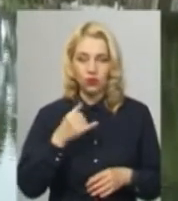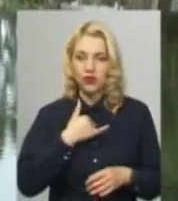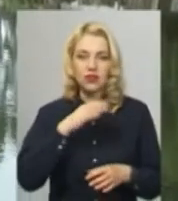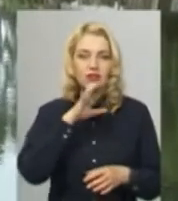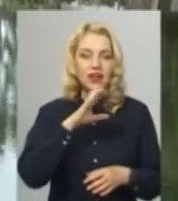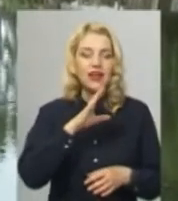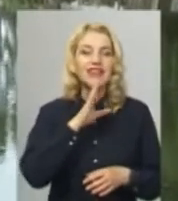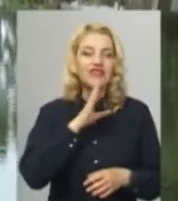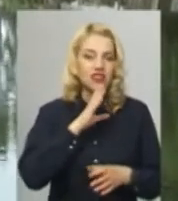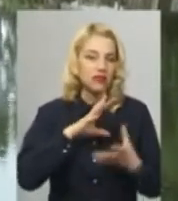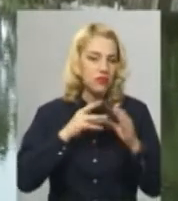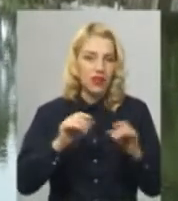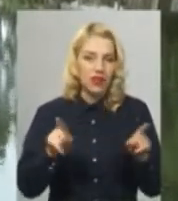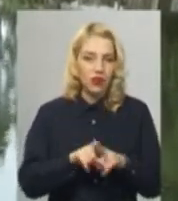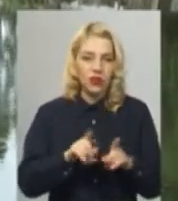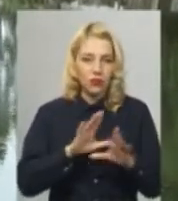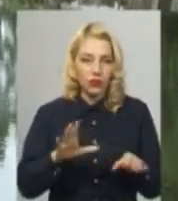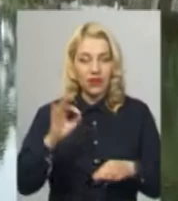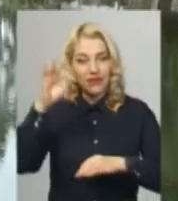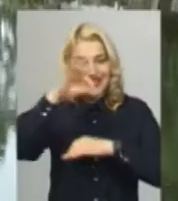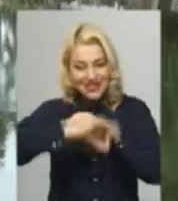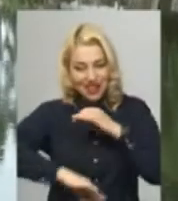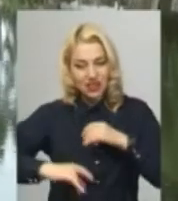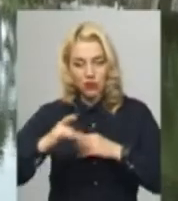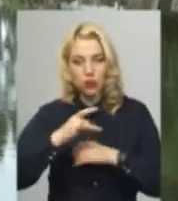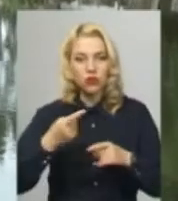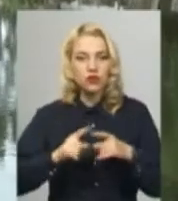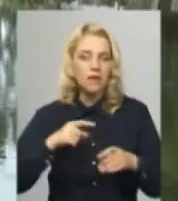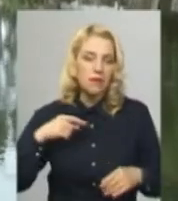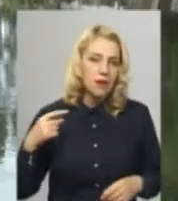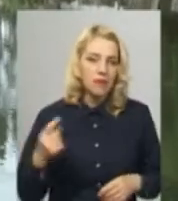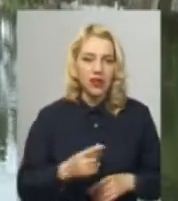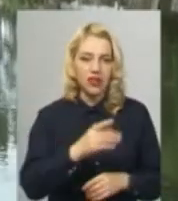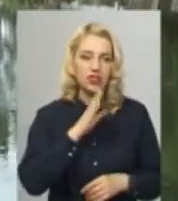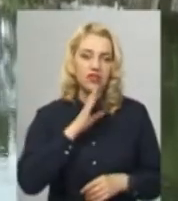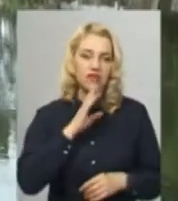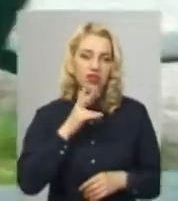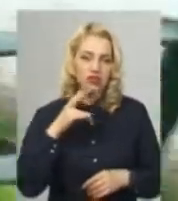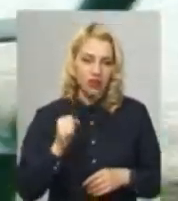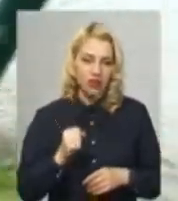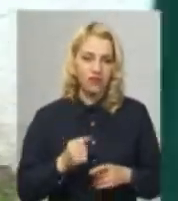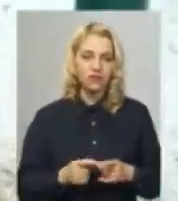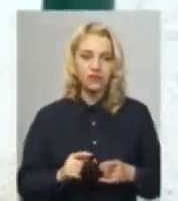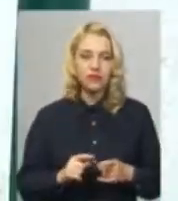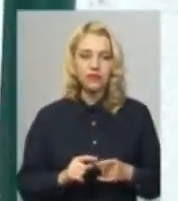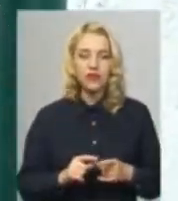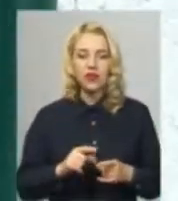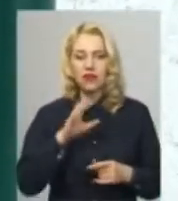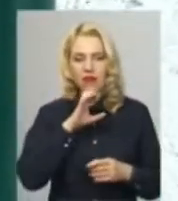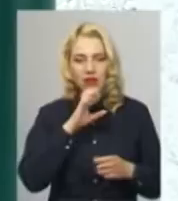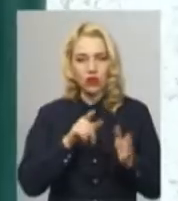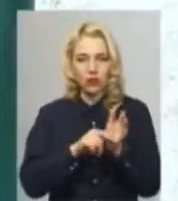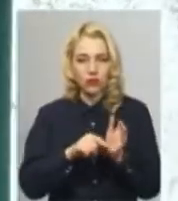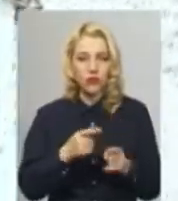і в західному регіоні нашої держави одна з найперших дівчин-кінолог в Національній гвардії України. За словами кінологині,